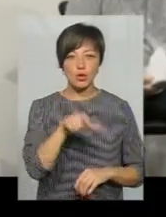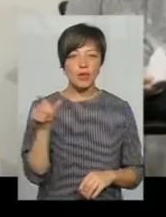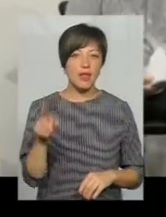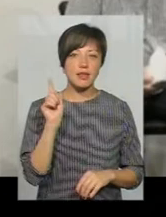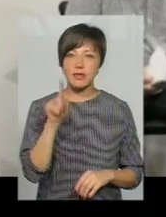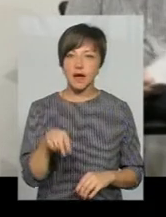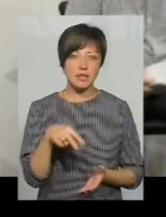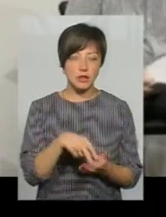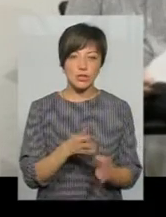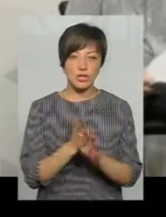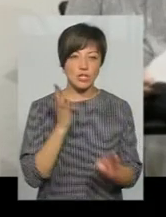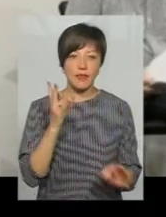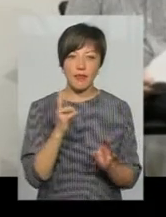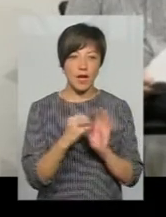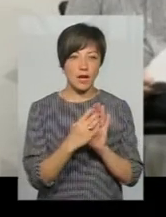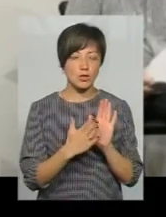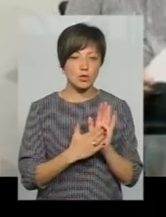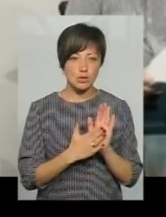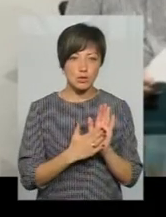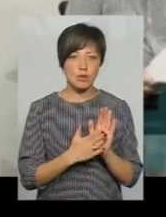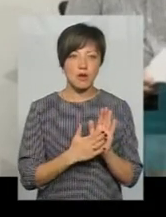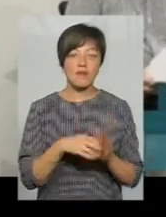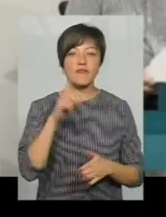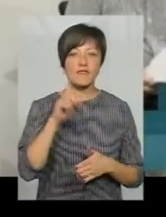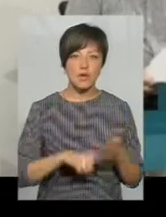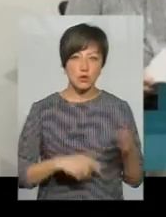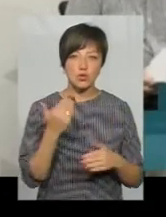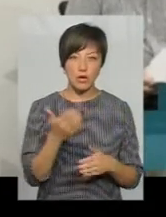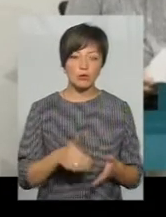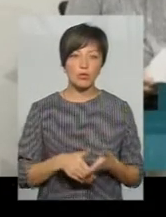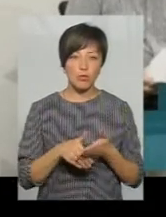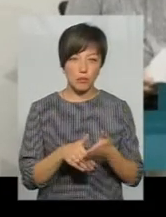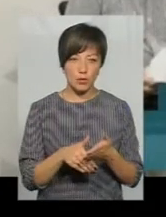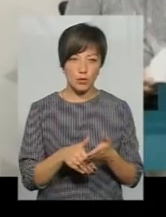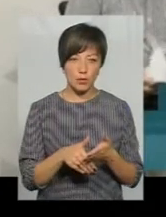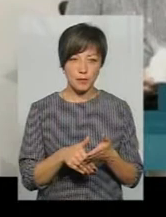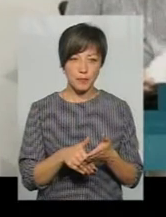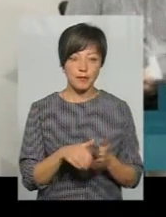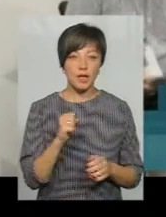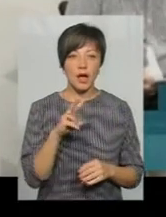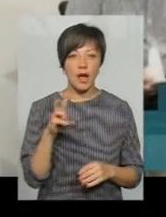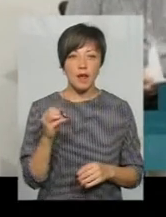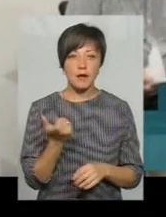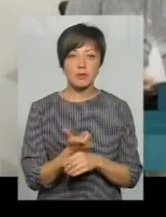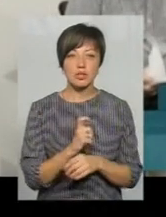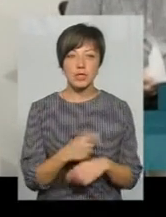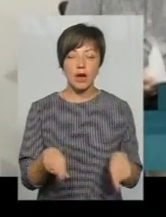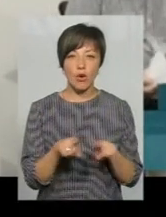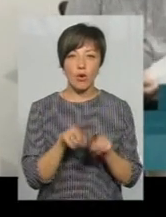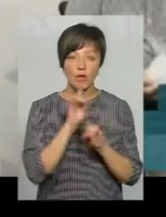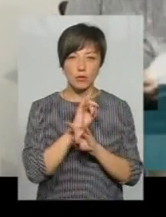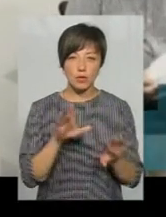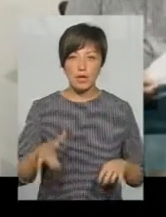стають на чергу і не реєструються, бо не вірять, що їм допоможуть. Але більше такого не буде.